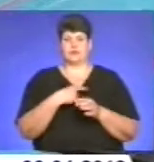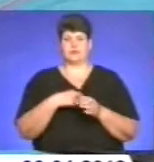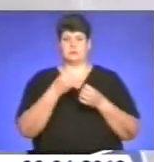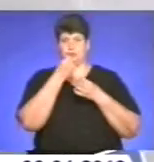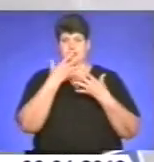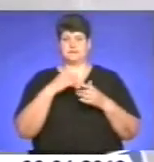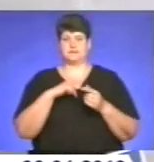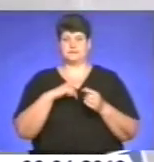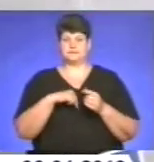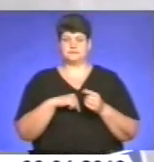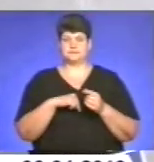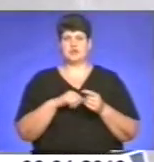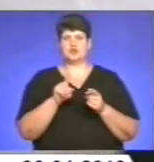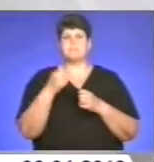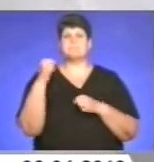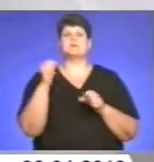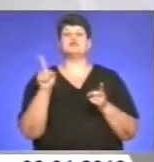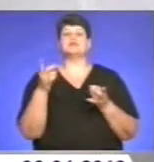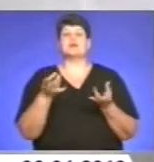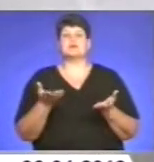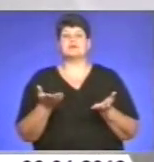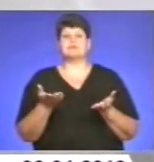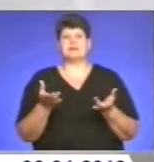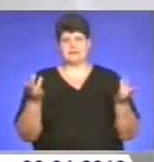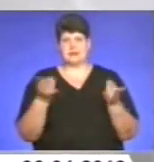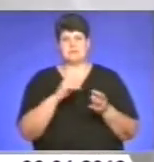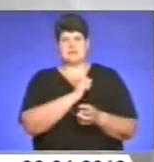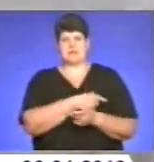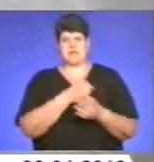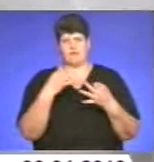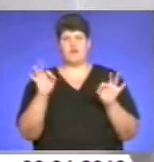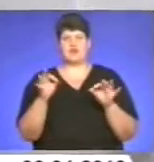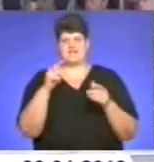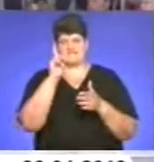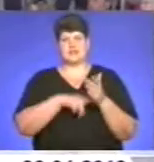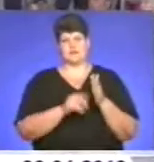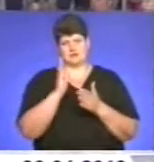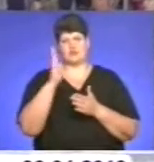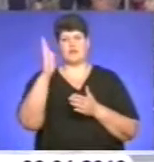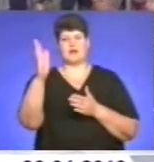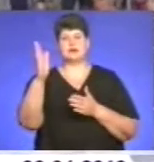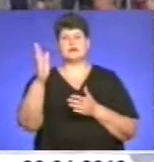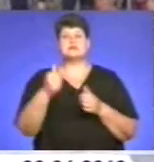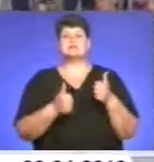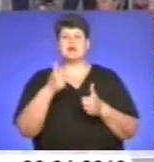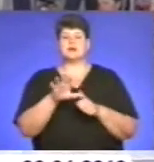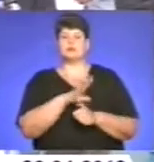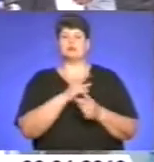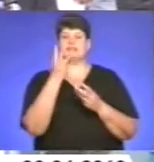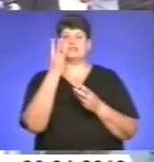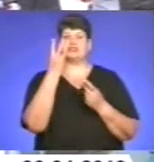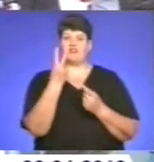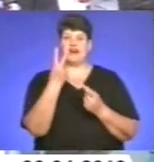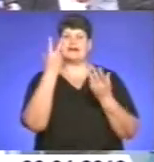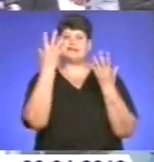характеру. Для того, щоб перемогти, що потрібно? Потрібна сила волі, вірити і йти вперед. Змагання тривали два дні. Усі